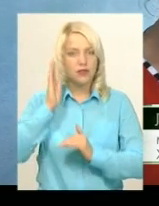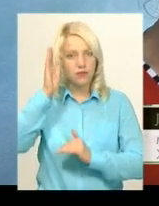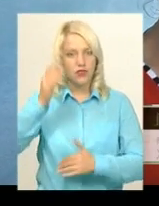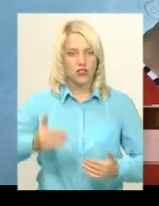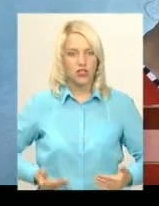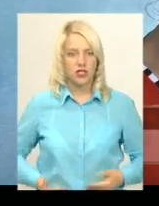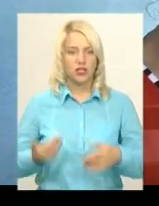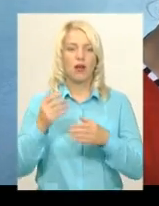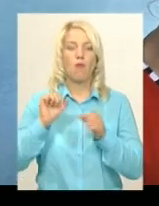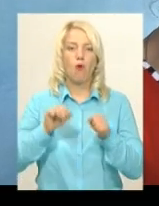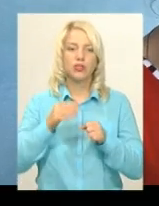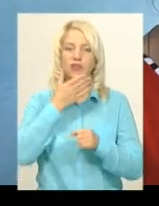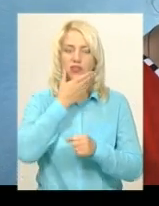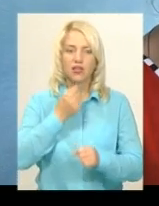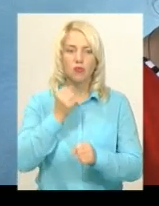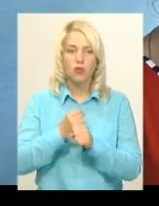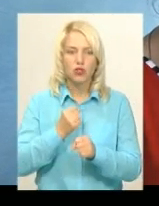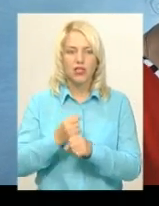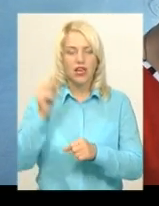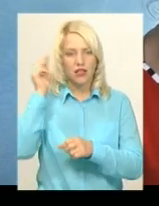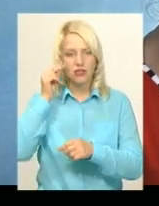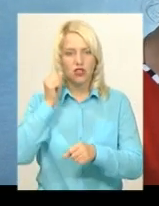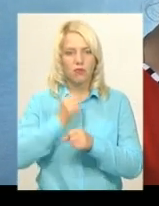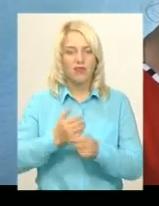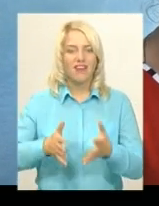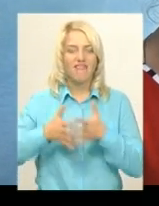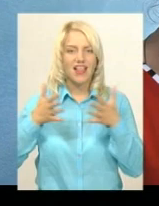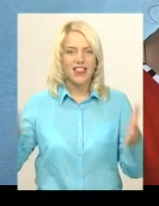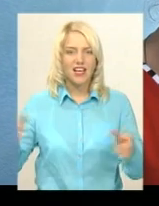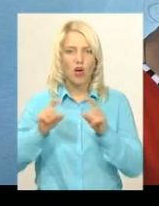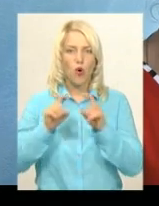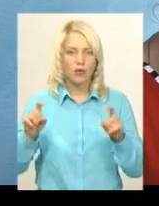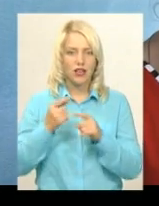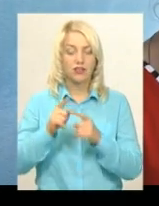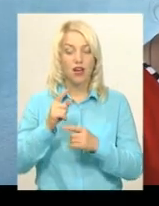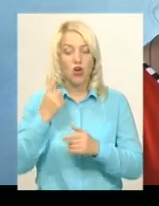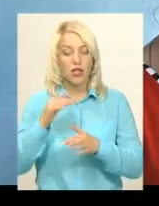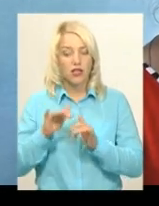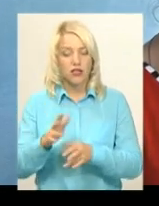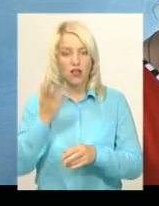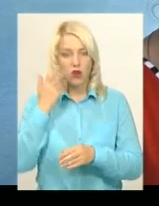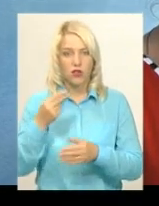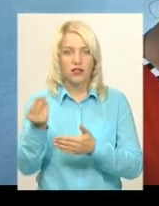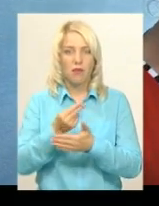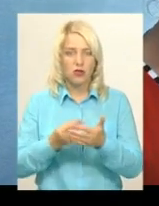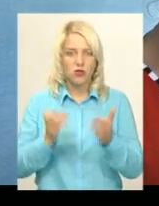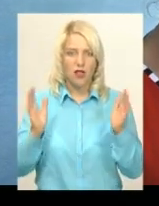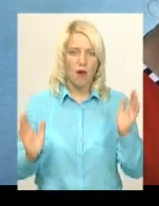можливість, гарна, попрацювати і навчитися робити великі об'єкти. Тому що одне діло працювати, коли ти працюєш на мольберці,